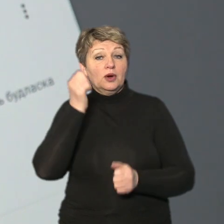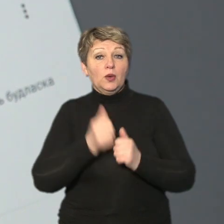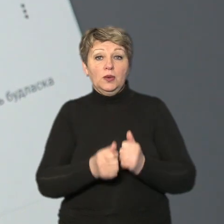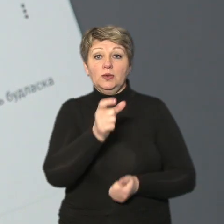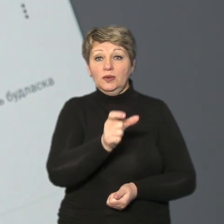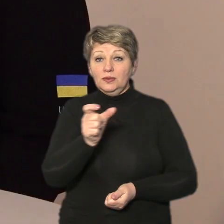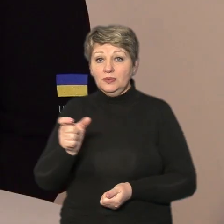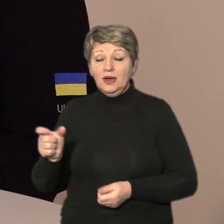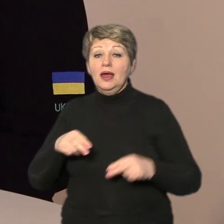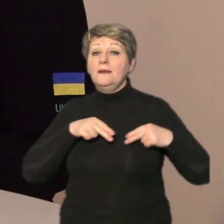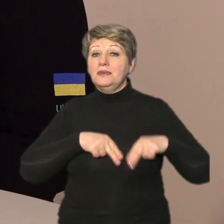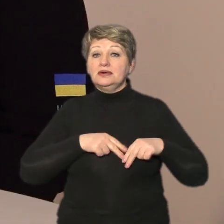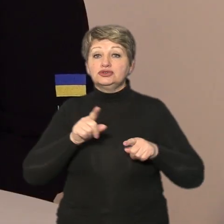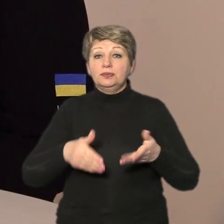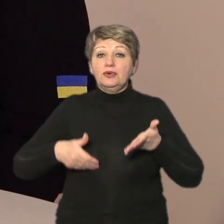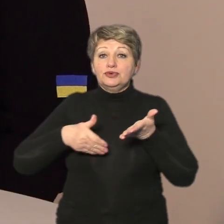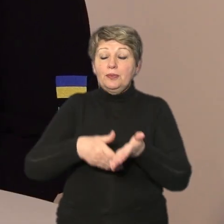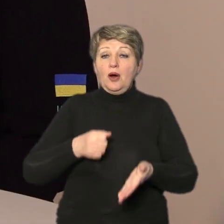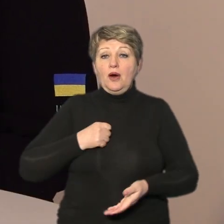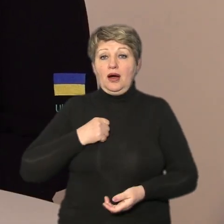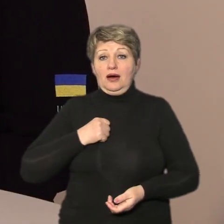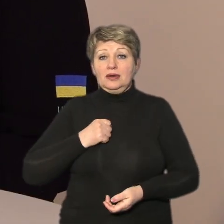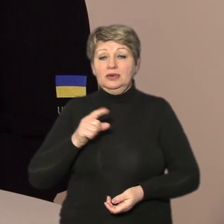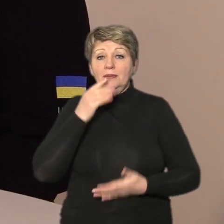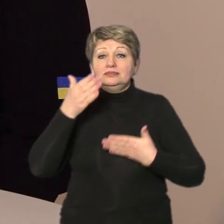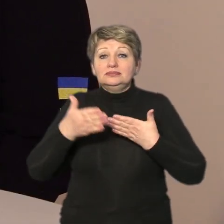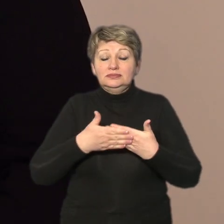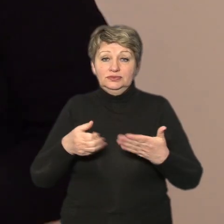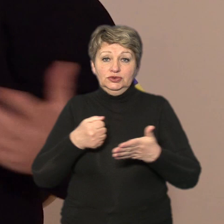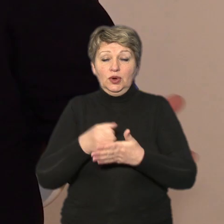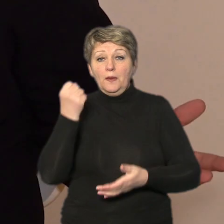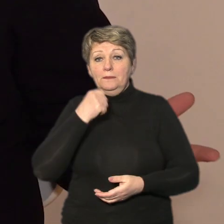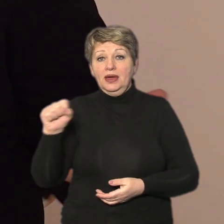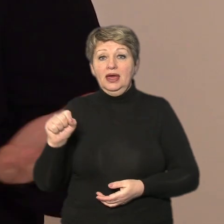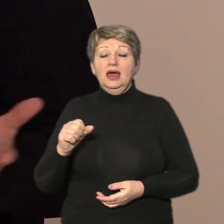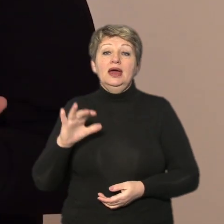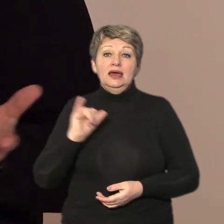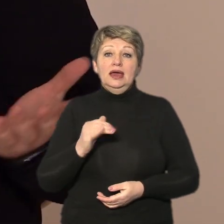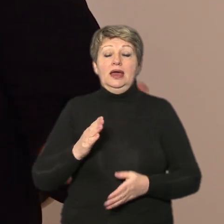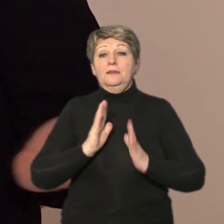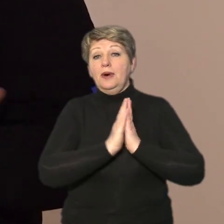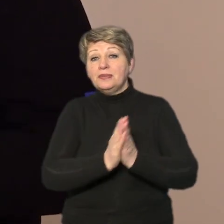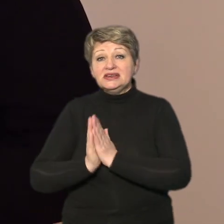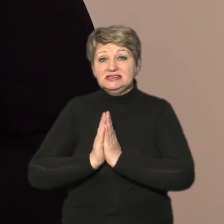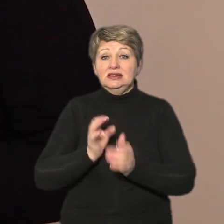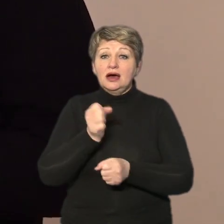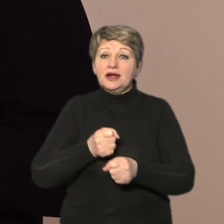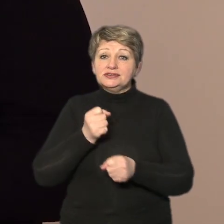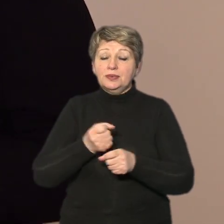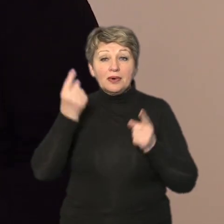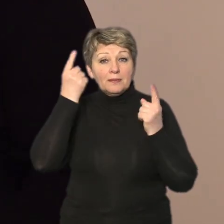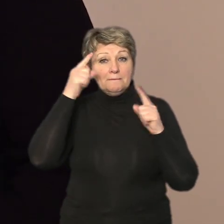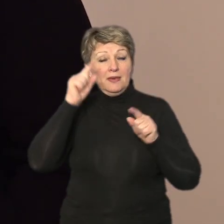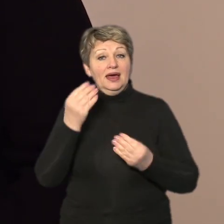працює над тим щоб допомагати армії якомога швидше приблизити нас до перемоги наша суперсила це розробка ігор тому ми вирішили